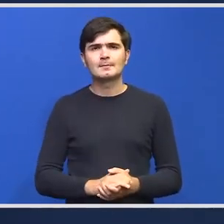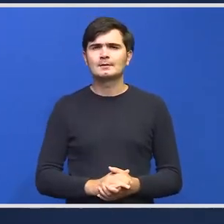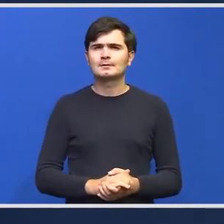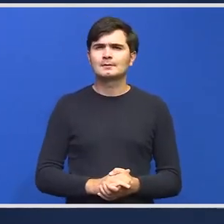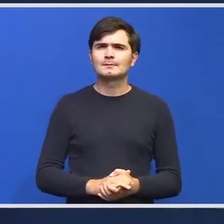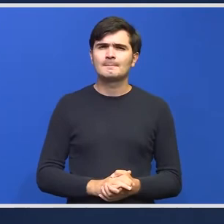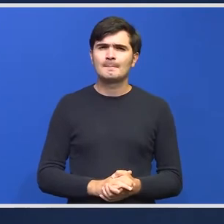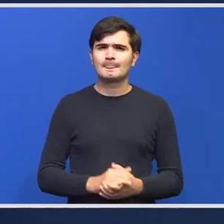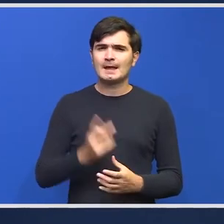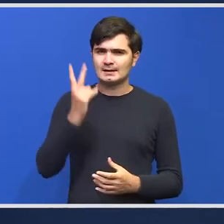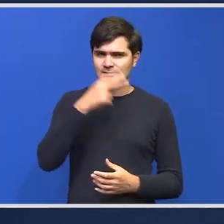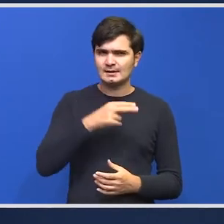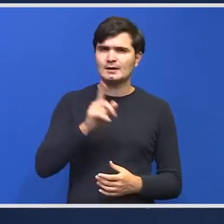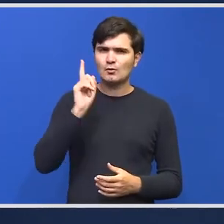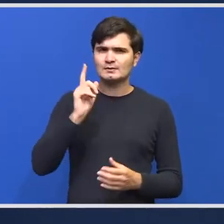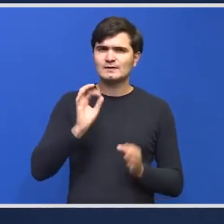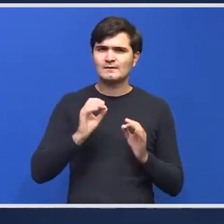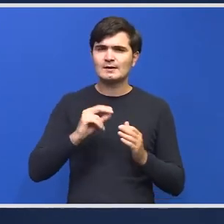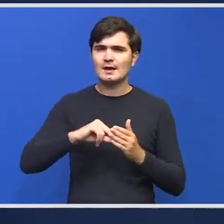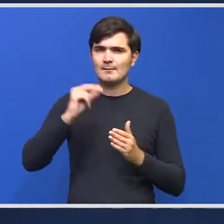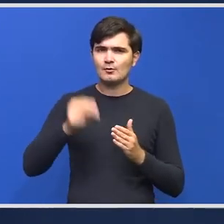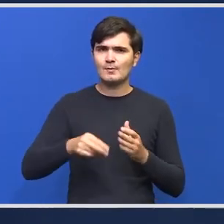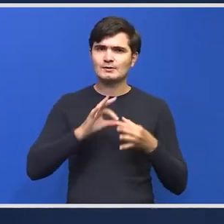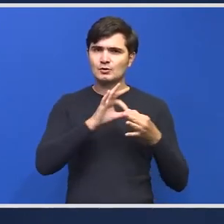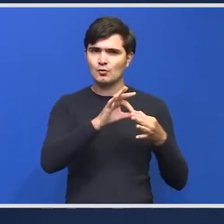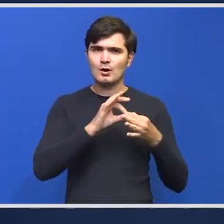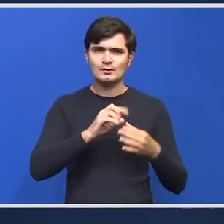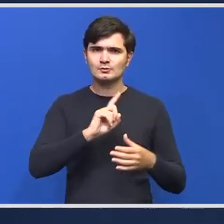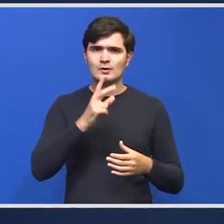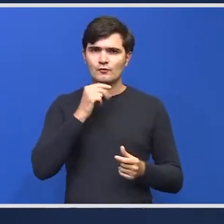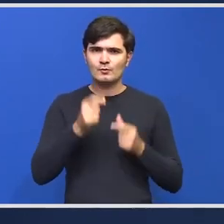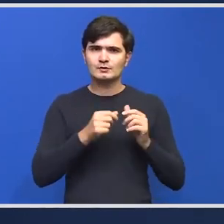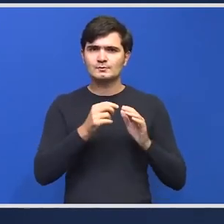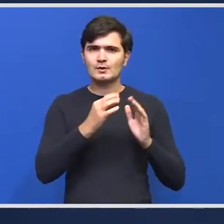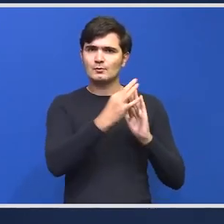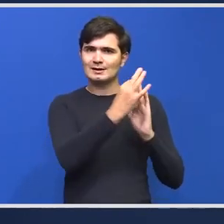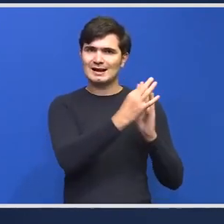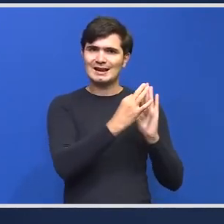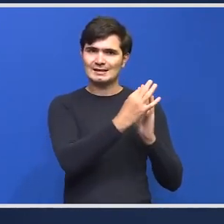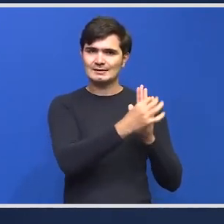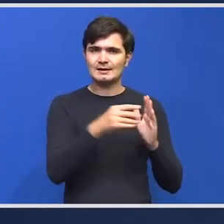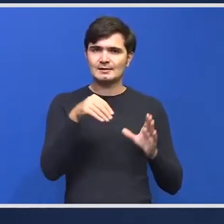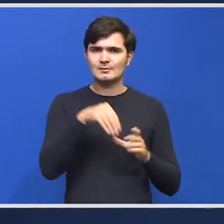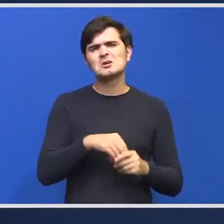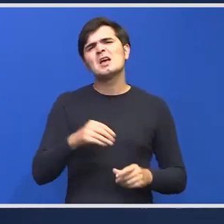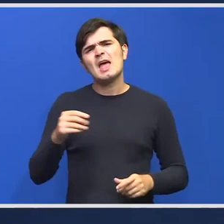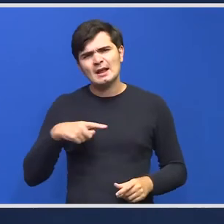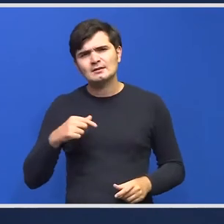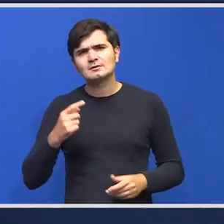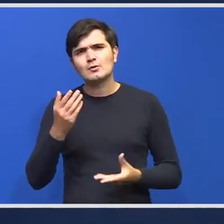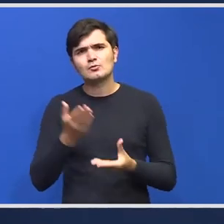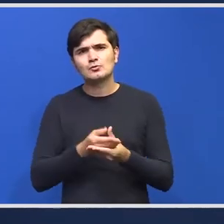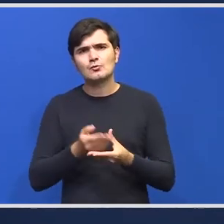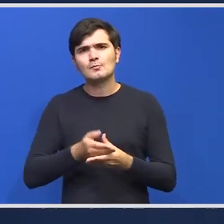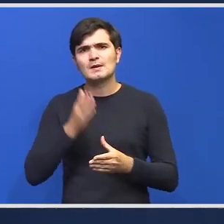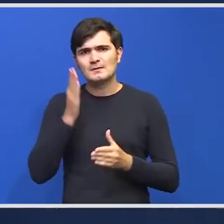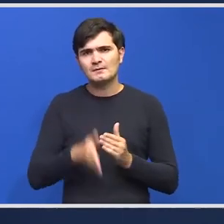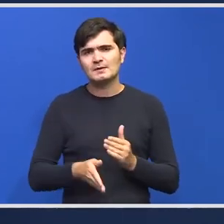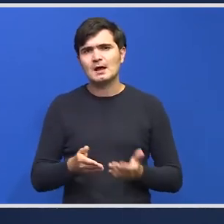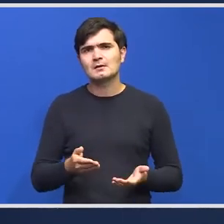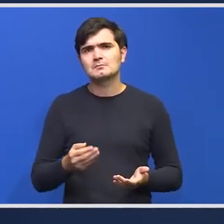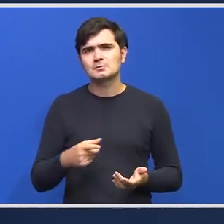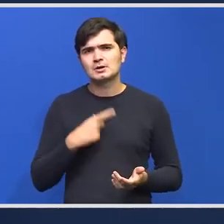înțeleg să fie să fie aprobat în coaliție deci nu e vorba de un calendar de implementare ci de aprobare a conceptului există un document final și este normal